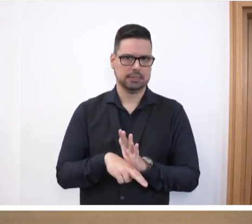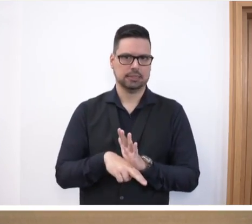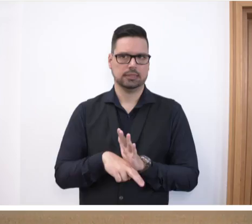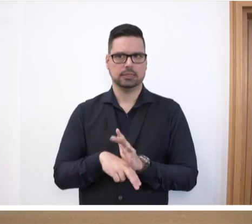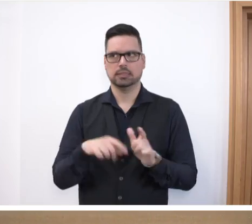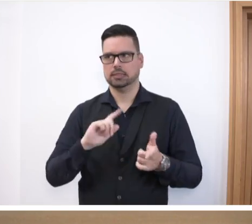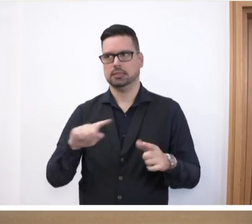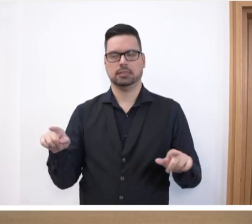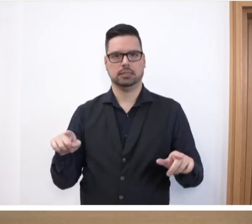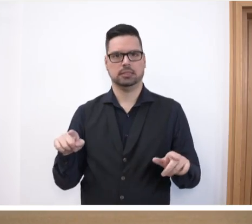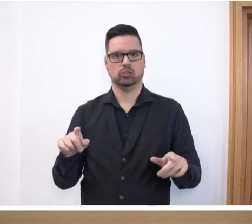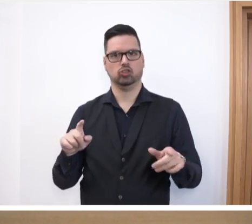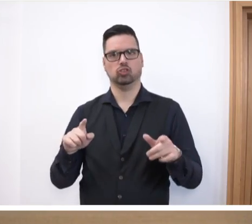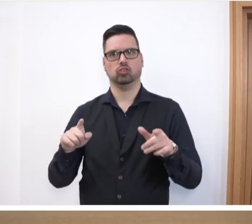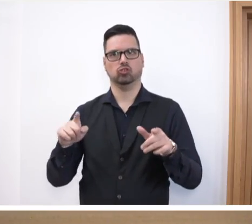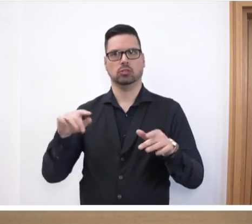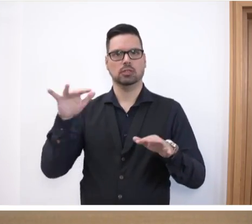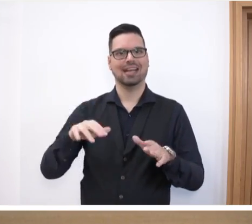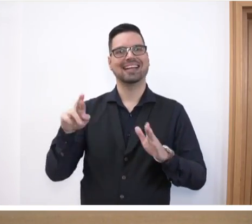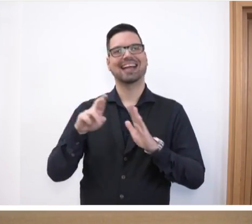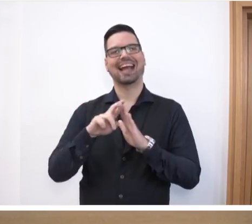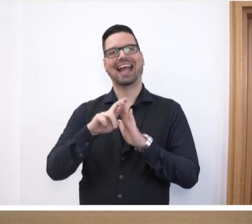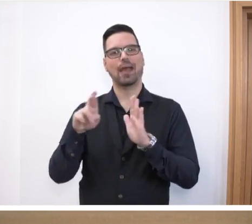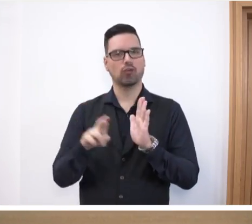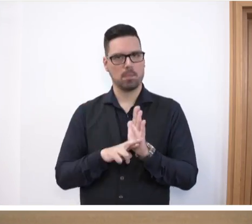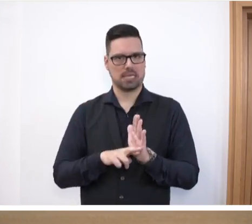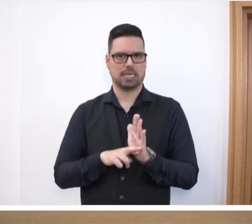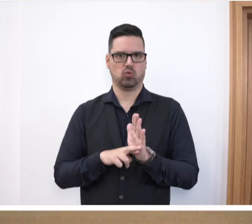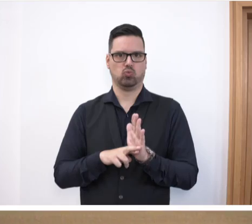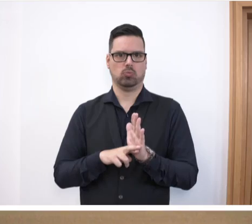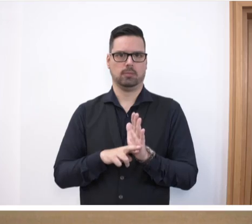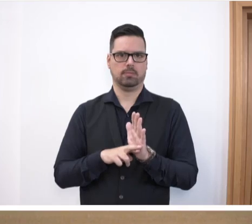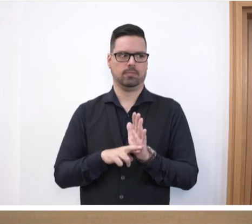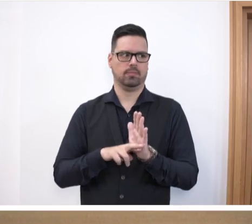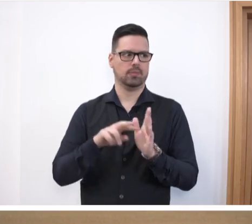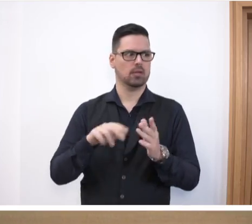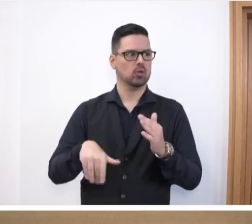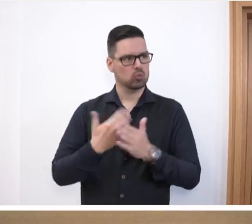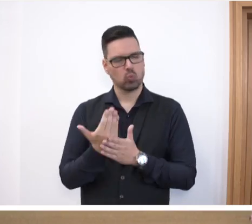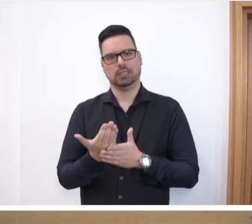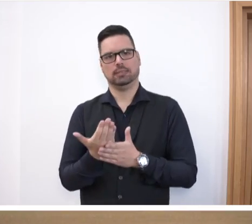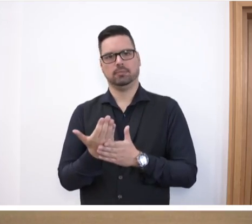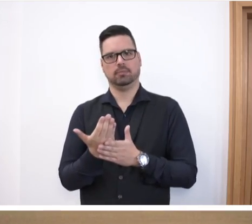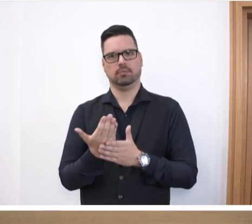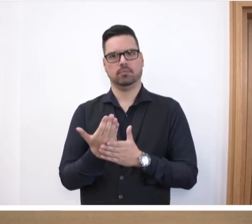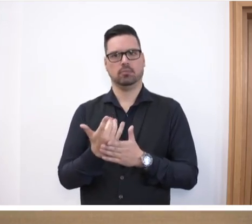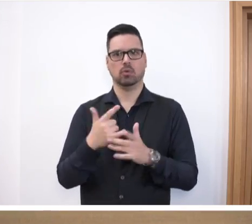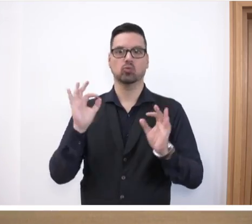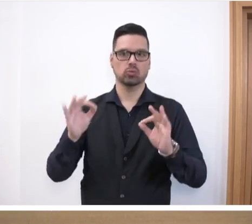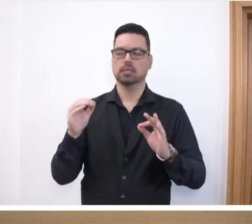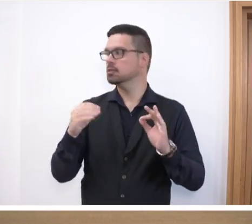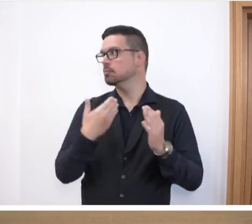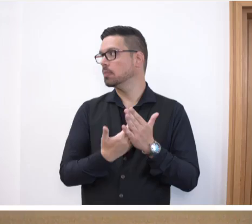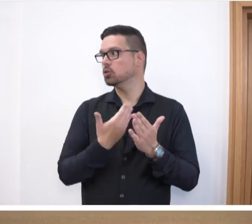den alternativen formuliert haben, eine Reformierung bzw. eine Novellierung. Und es gibt da auch ein ganz gutes